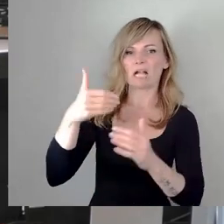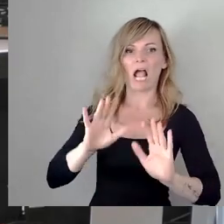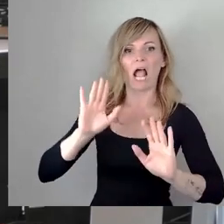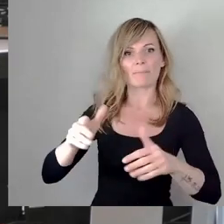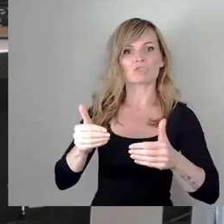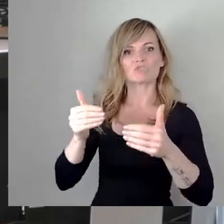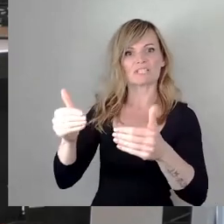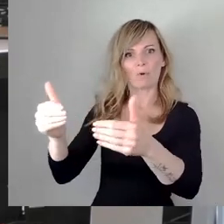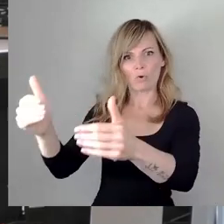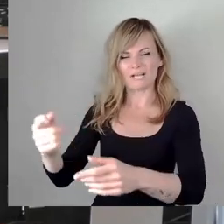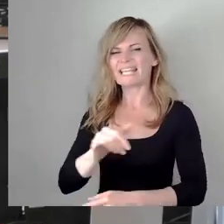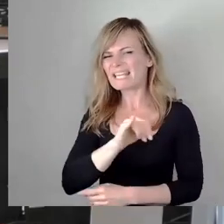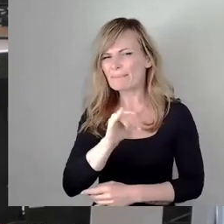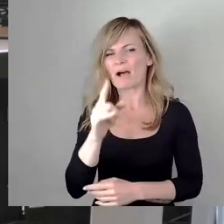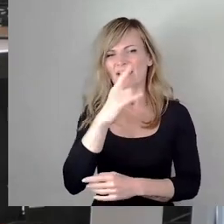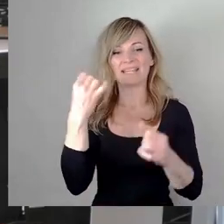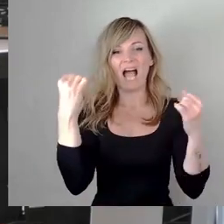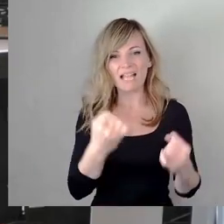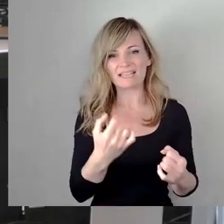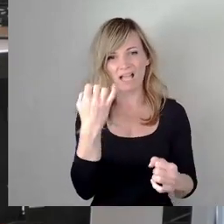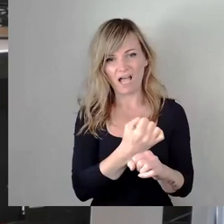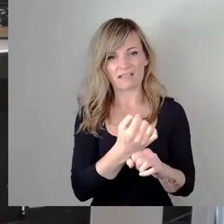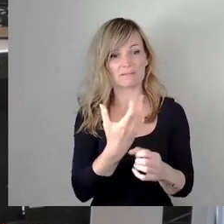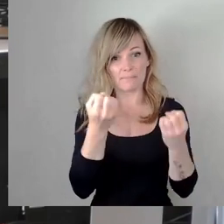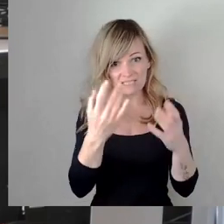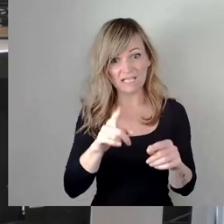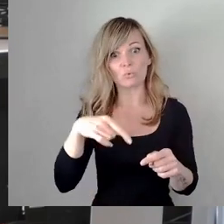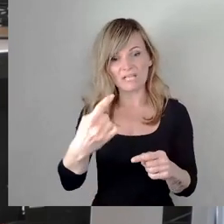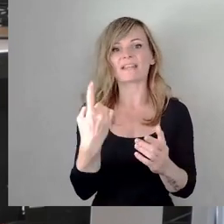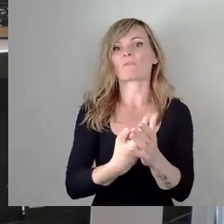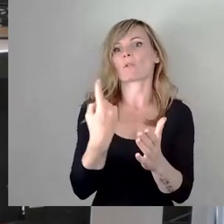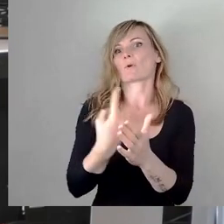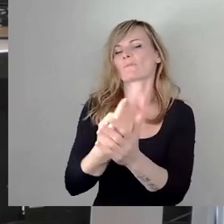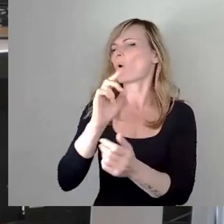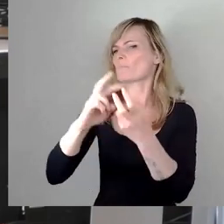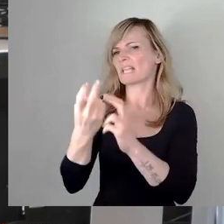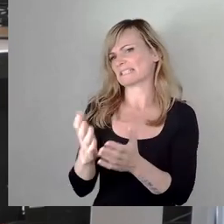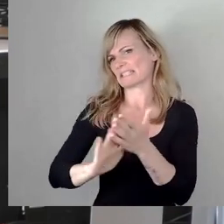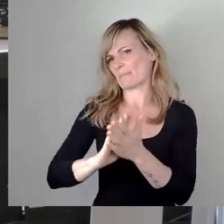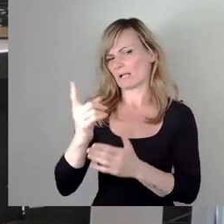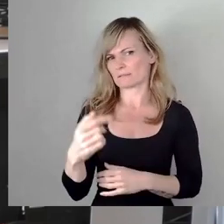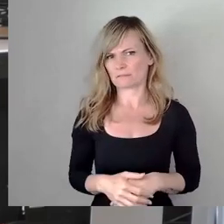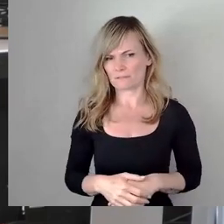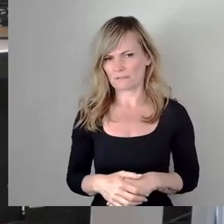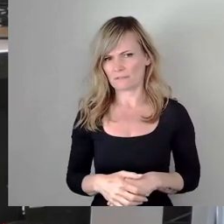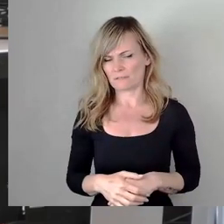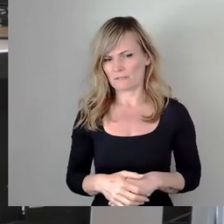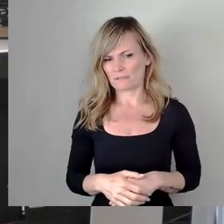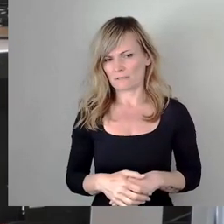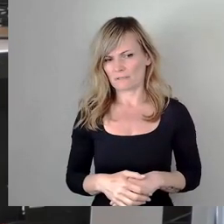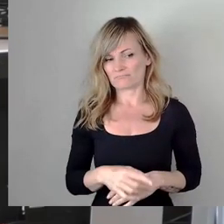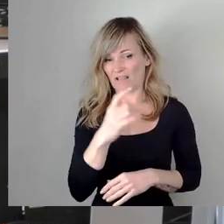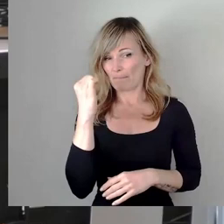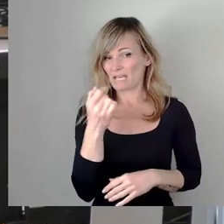nach Terrorattentaten gefordert, aber niemals umgesetzt werden und anstatt gemeinsam in Mannheim gegen